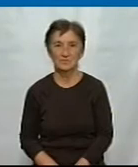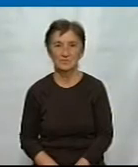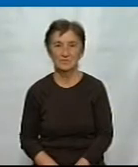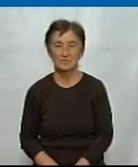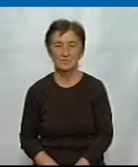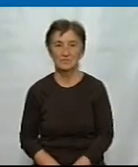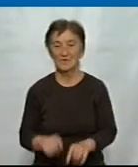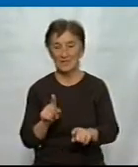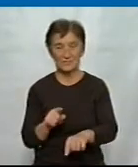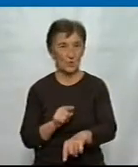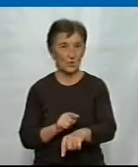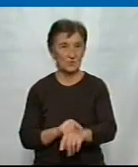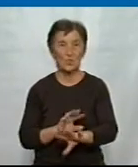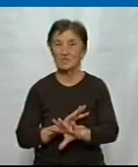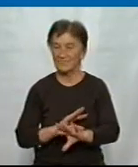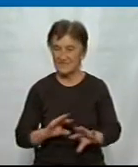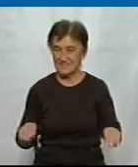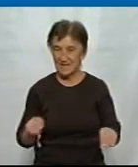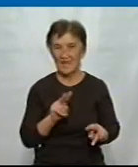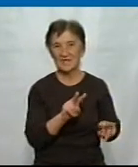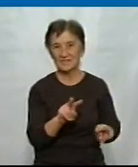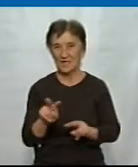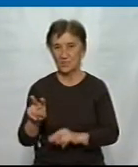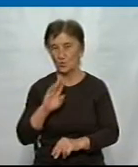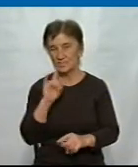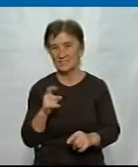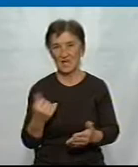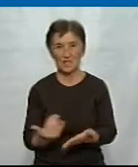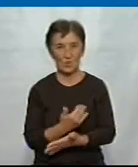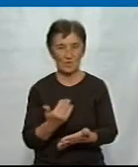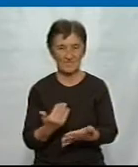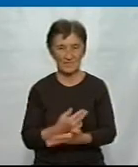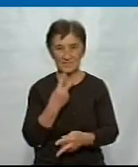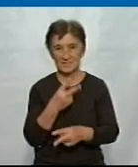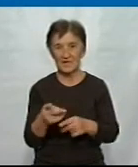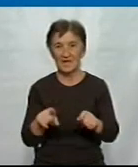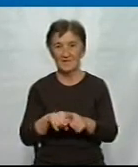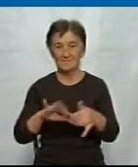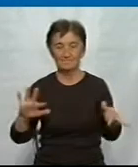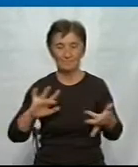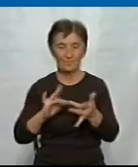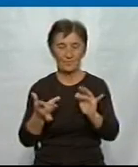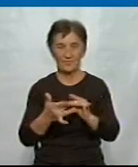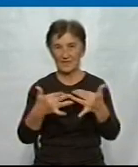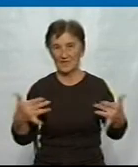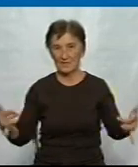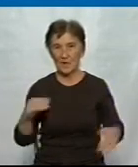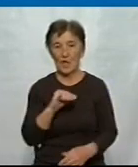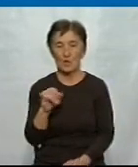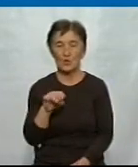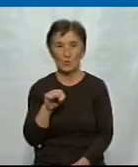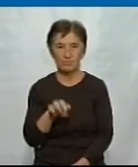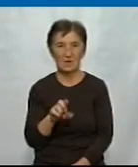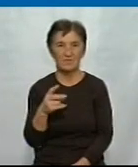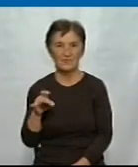На цьогодену в мене все. Слідкуйте за новинами на нашому сайті за посиленням Суспільно-Кропивницький, а також на цифрових платформах – YouTube, Facebook,